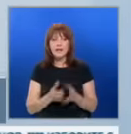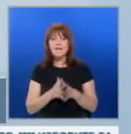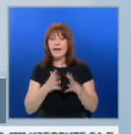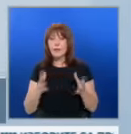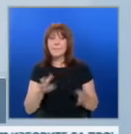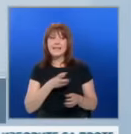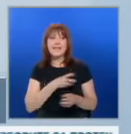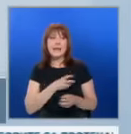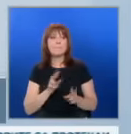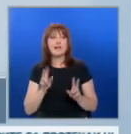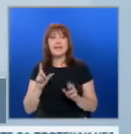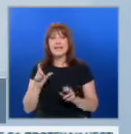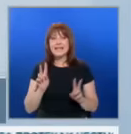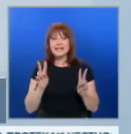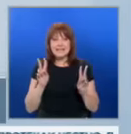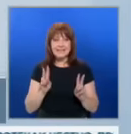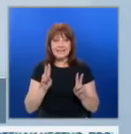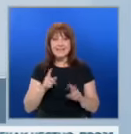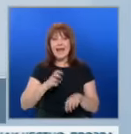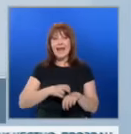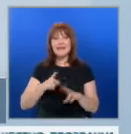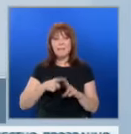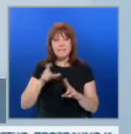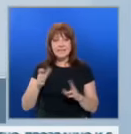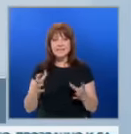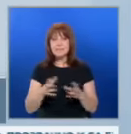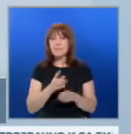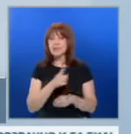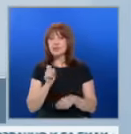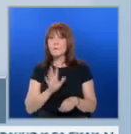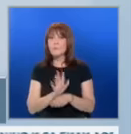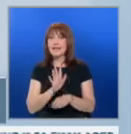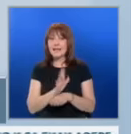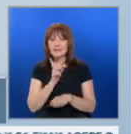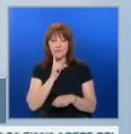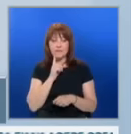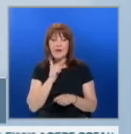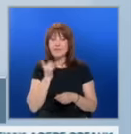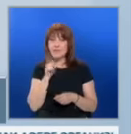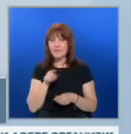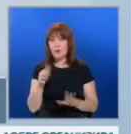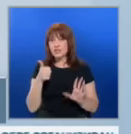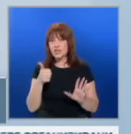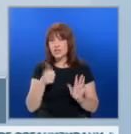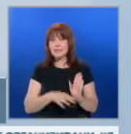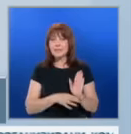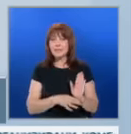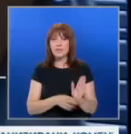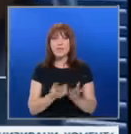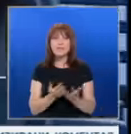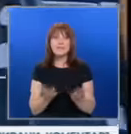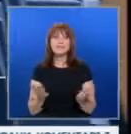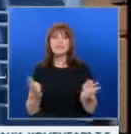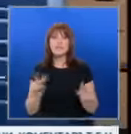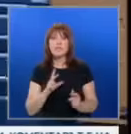групи в новия парламент събират 115 гласа в 50-я парламент. Налага се да търсят подкрепата на още поне шестима депутати за мнозинство.